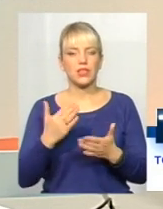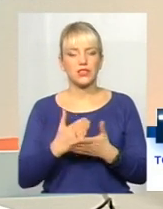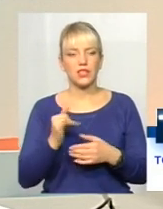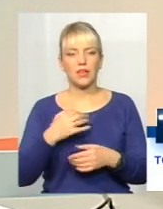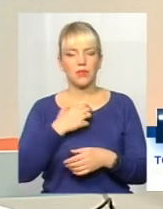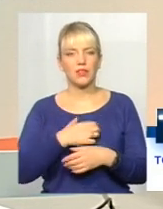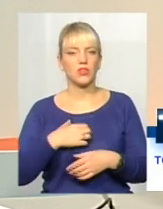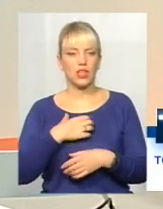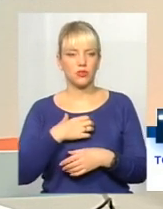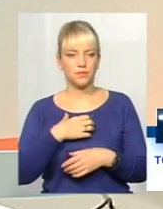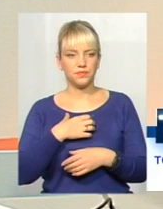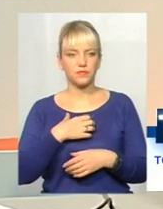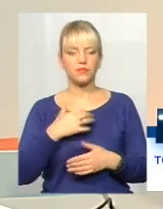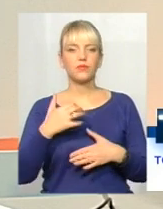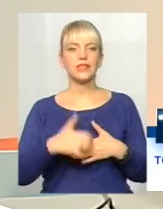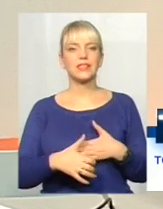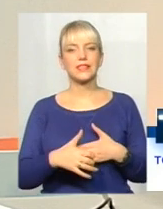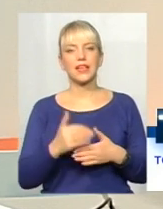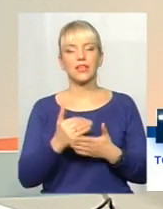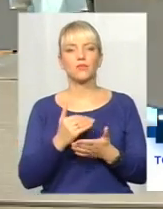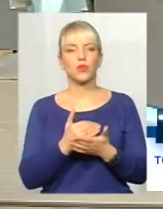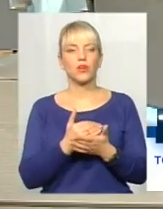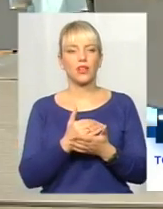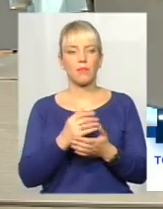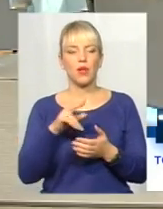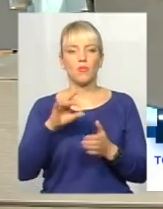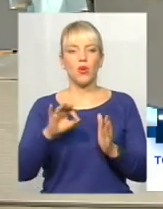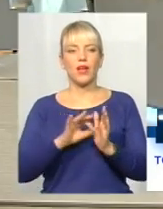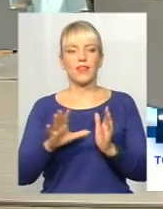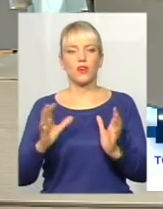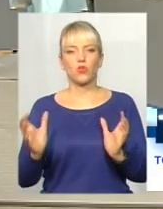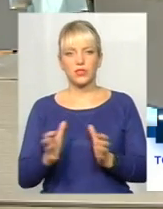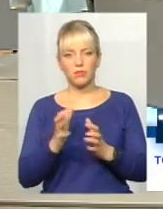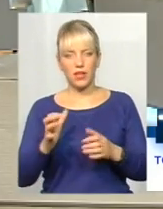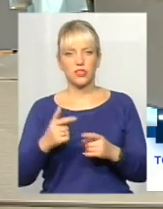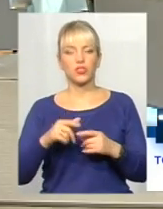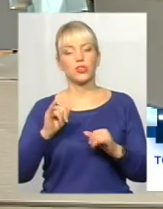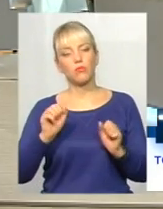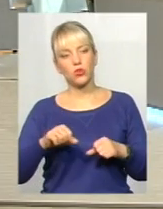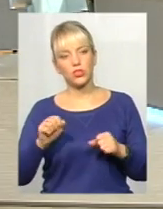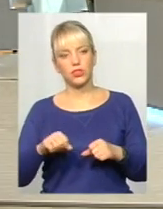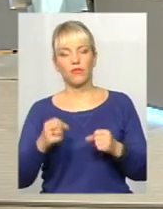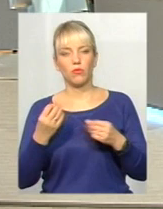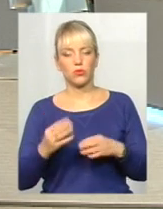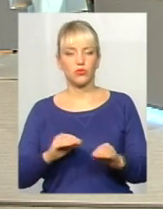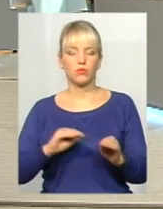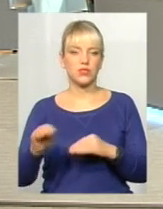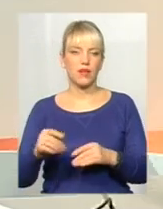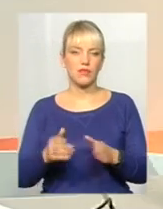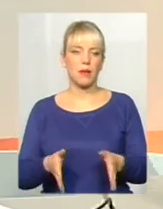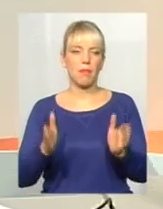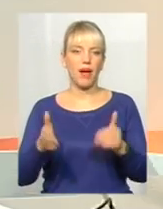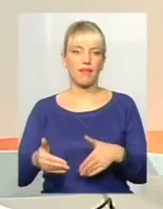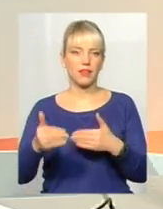реалітетом серед програм і по енергосбереженню. Тобто, і можливо просто поставити ті баки,